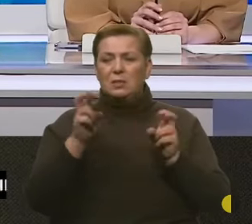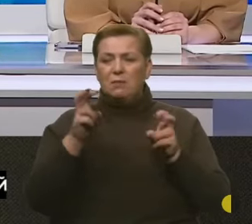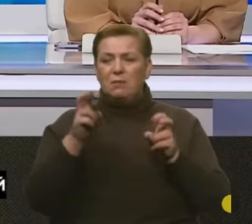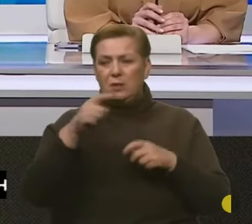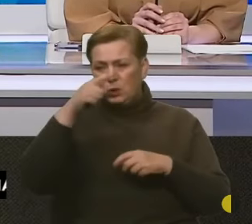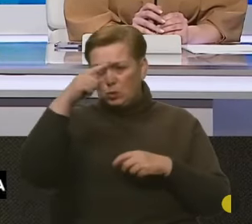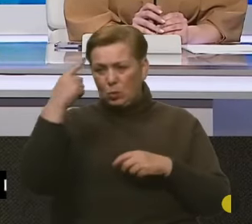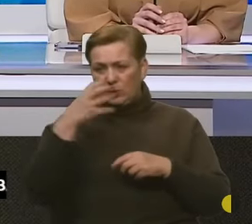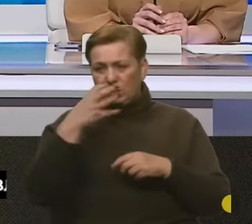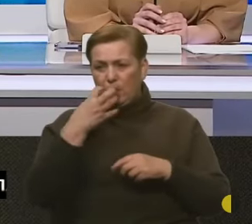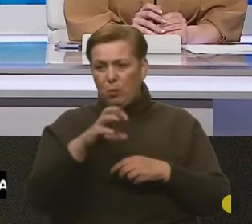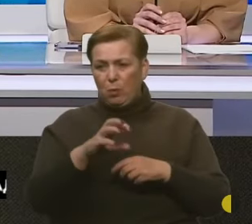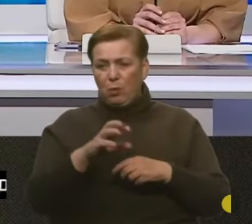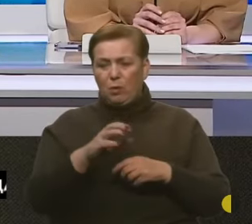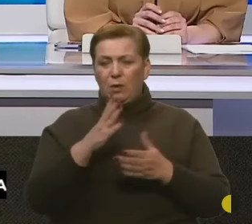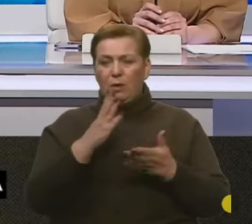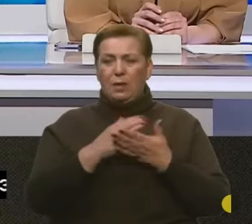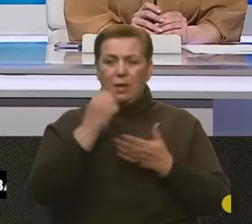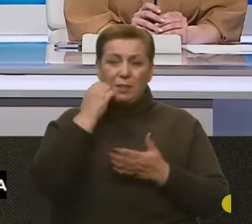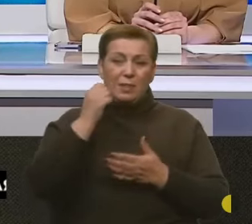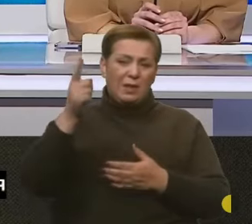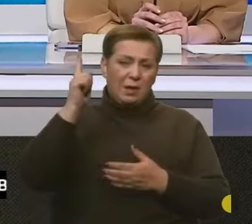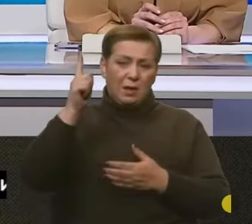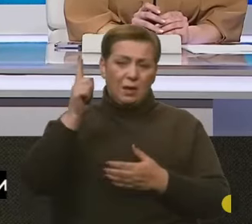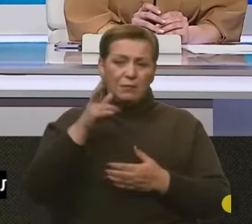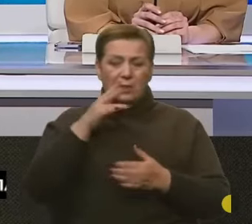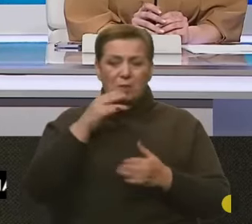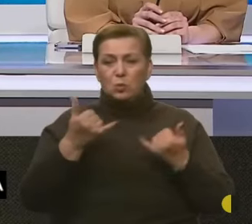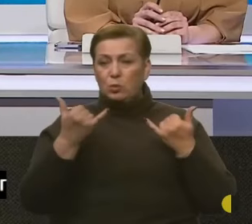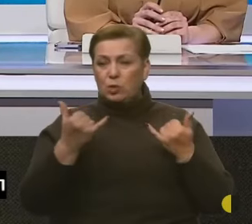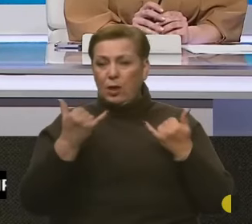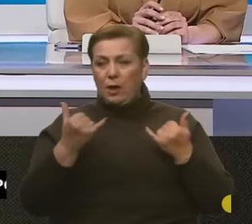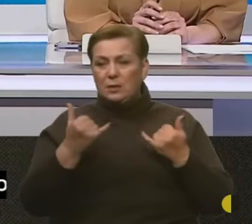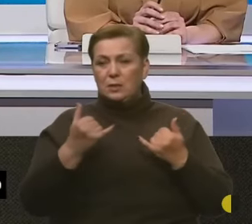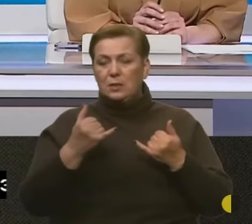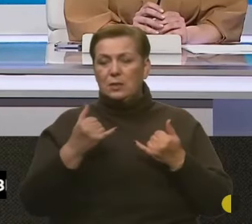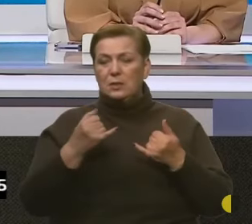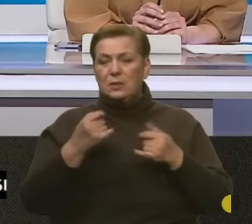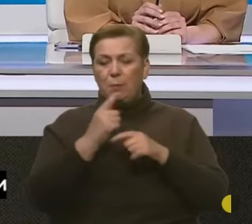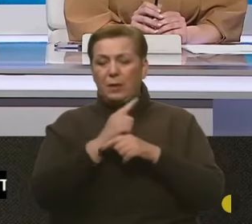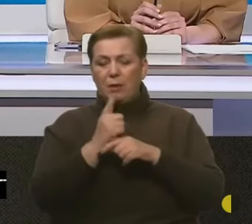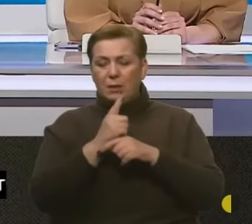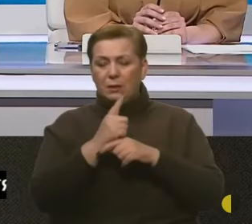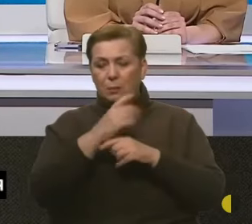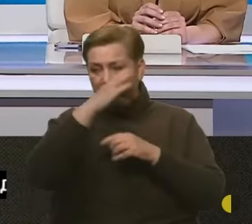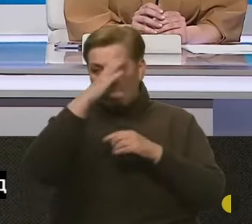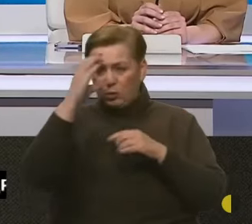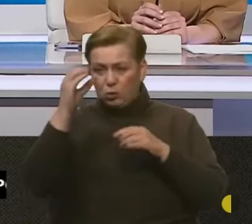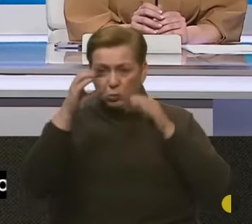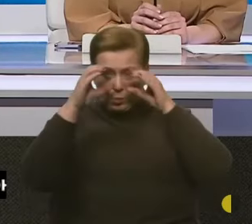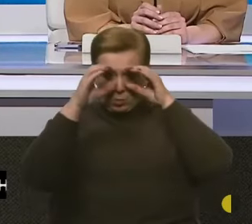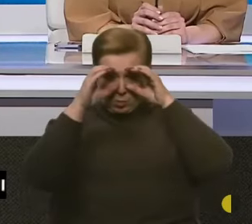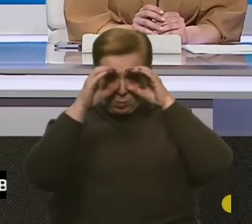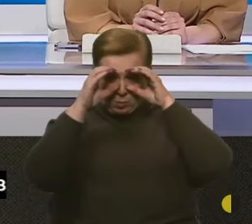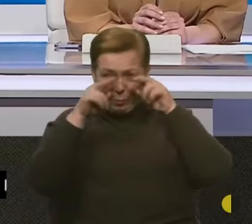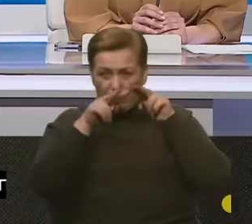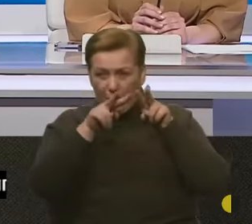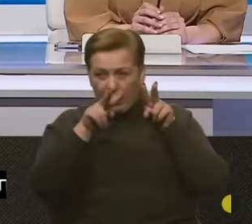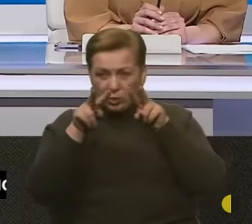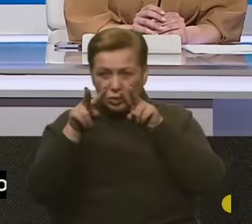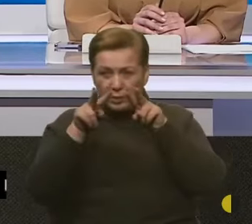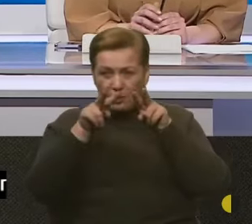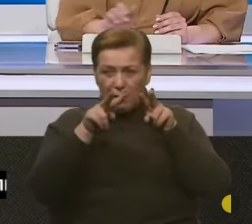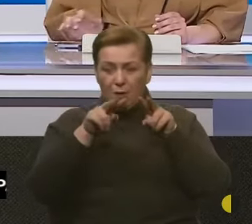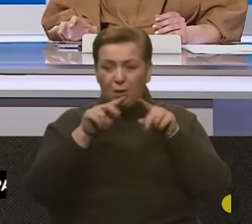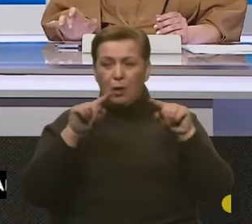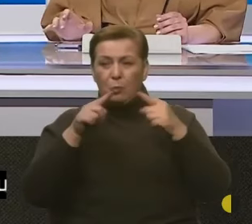сучасних, вже з різними там наворотами, приладами нічного бачення, і протидроновим захистом, тому що